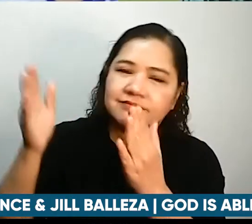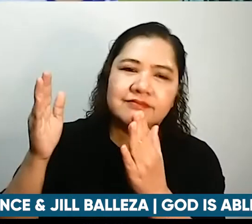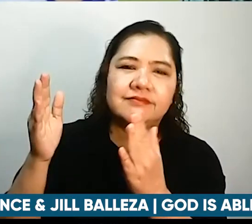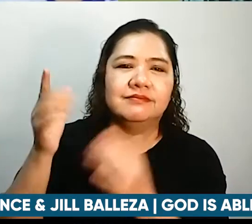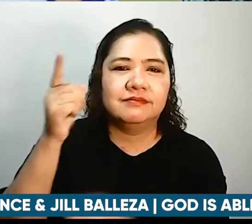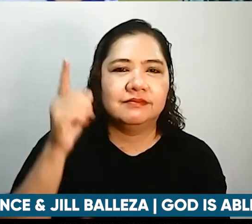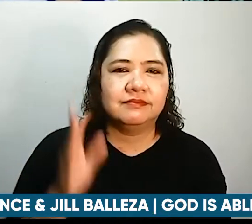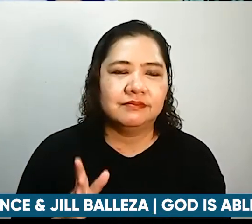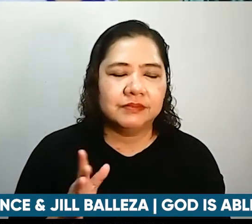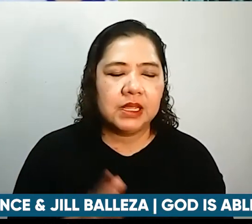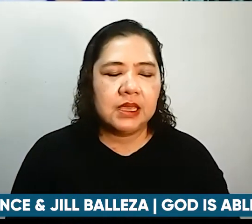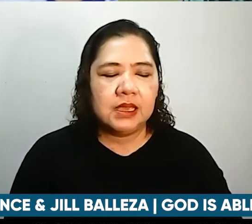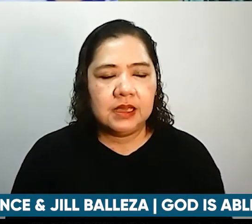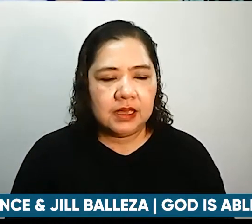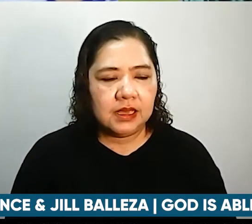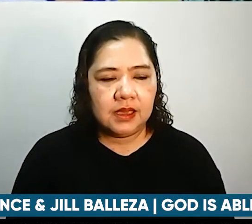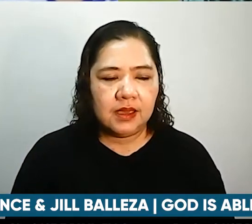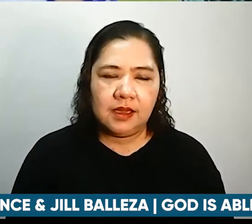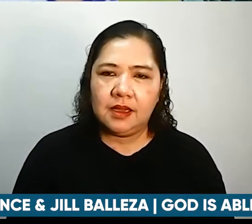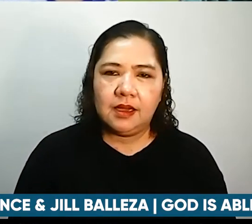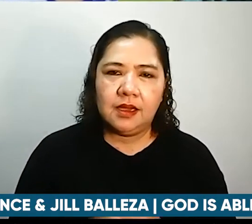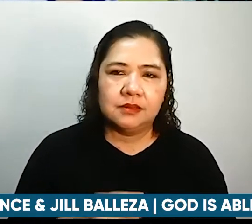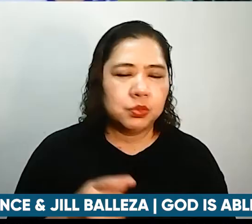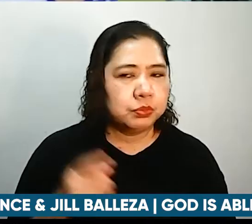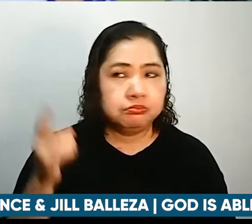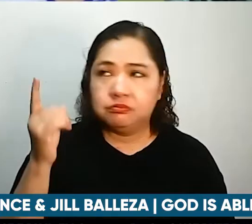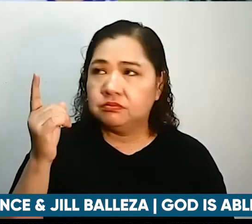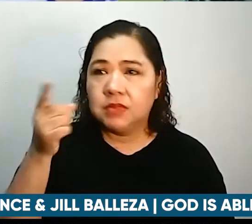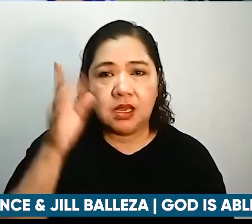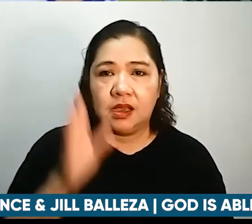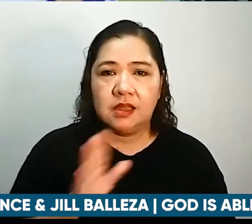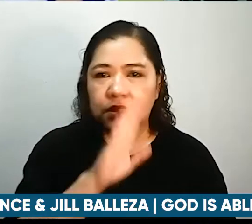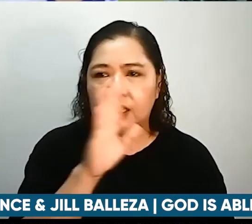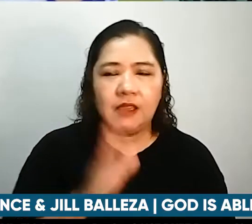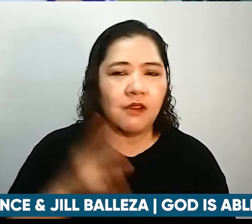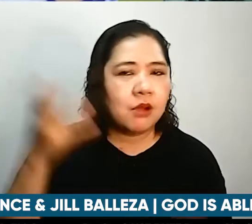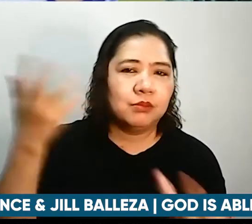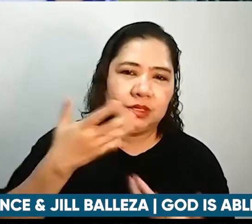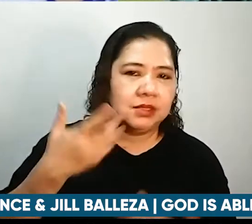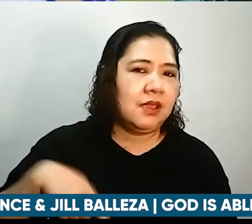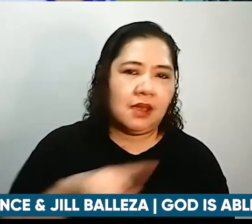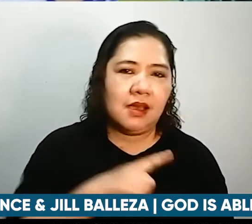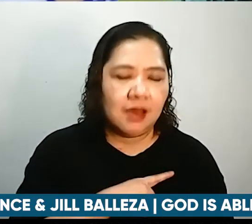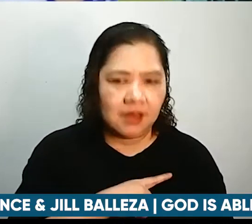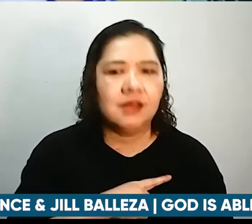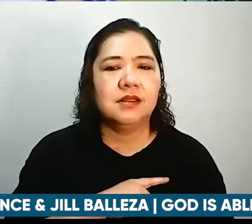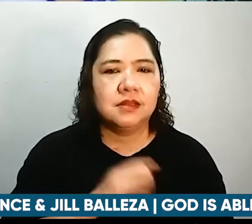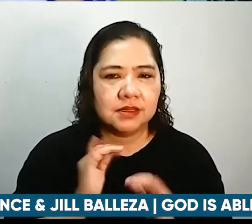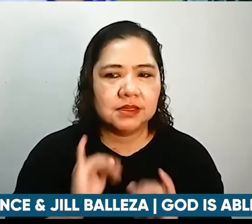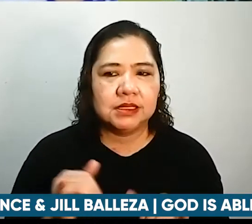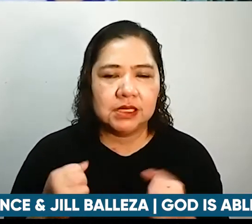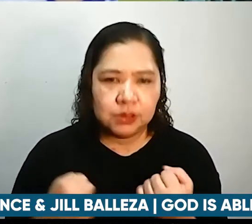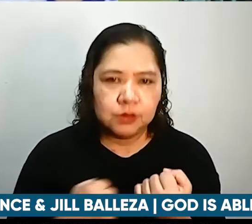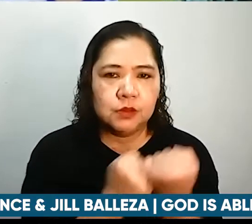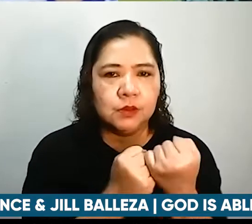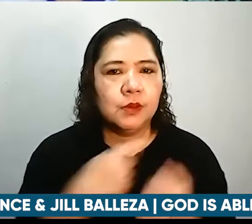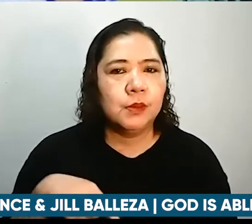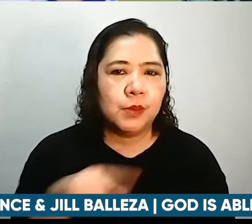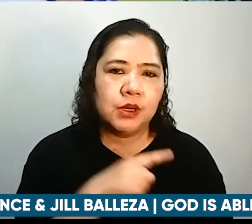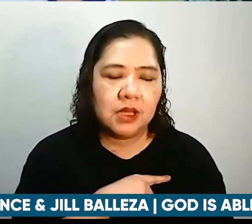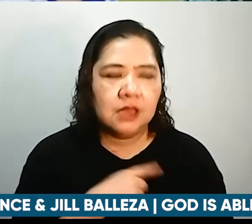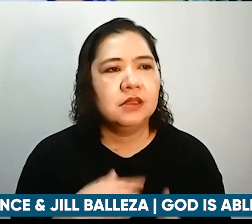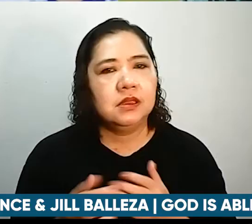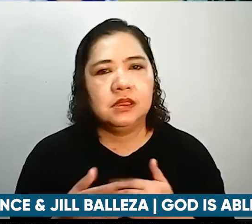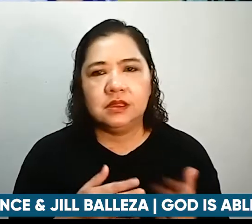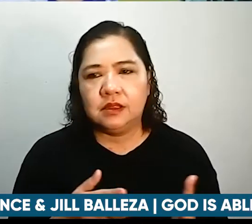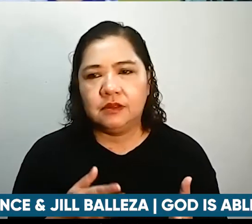and hindi naman niya tayo pinababayaan kumbaga He will supply everything not only sa material things but also even your strength